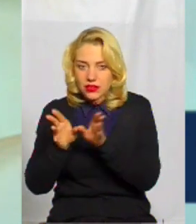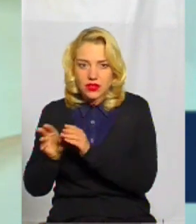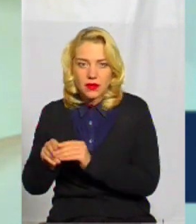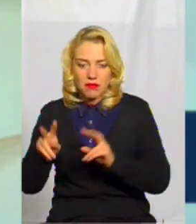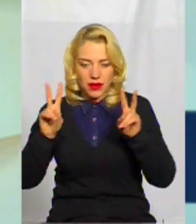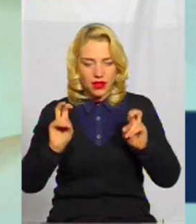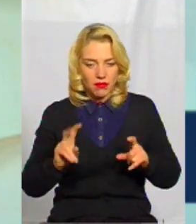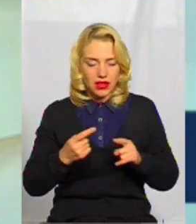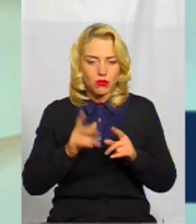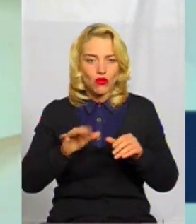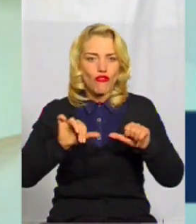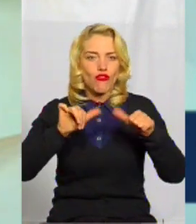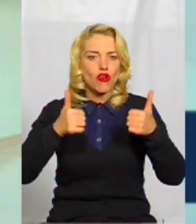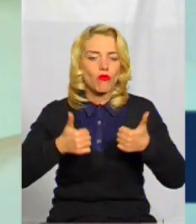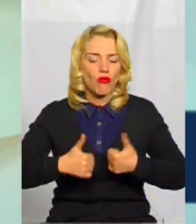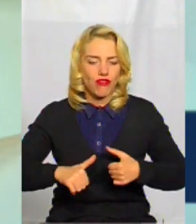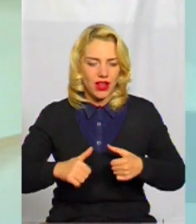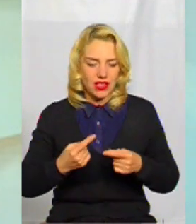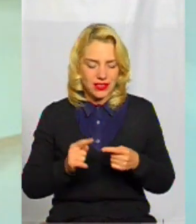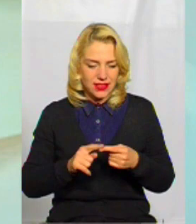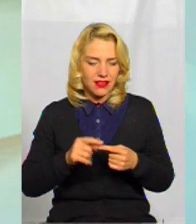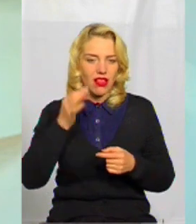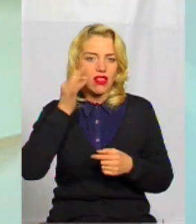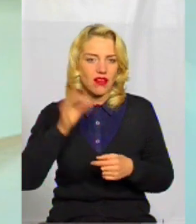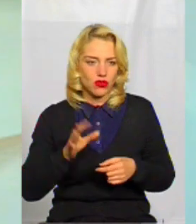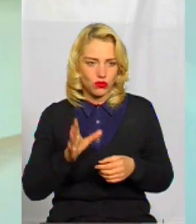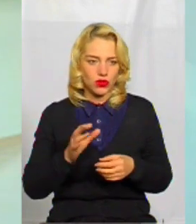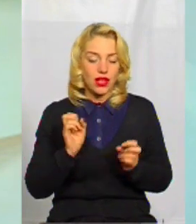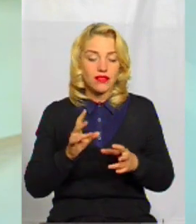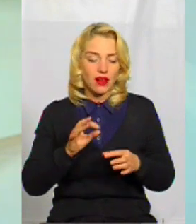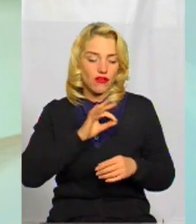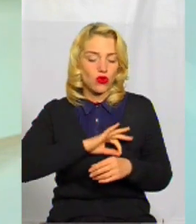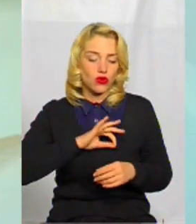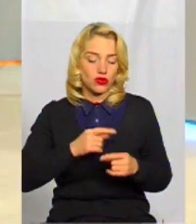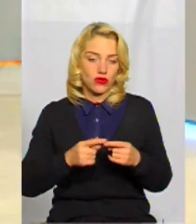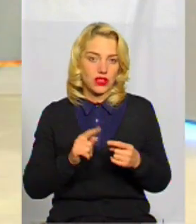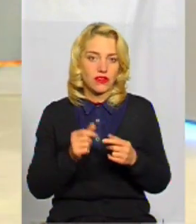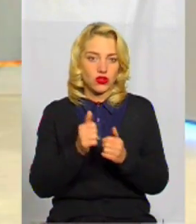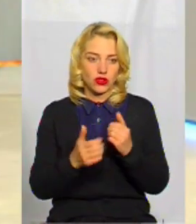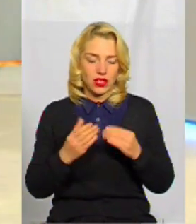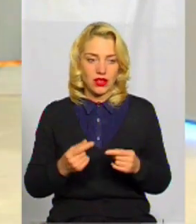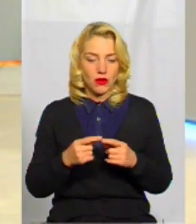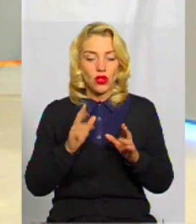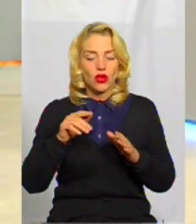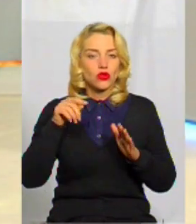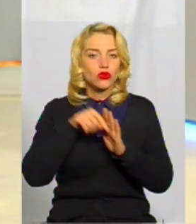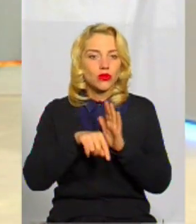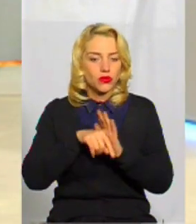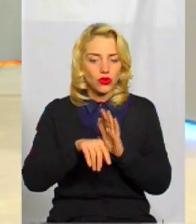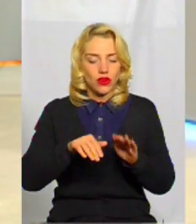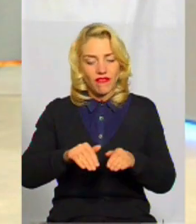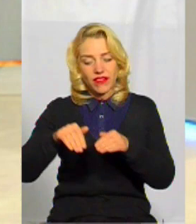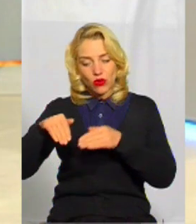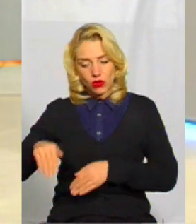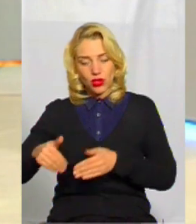навичок корисних, як ці всі предмети можна використовувати в щоденному житті. Тобто, відходимо від теорії, підходимо до